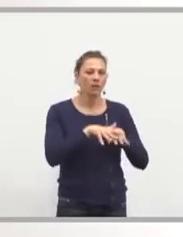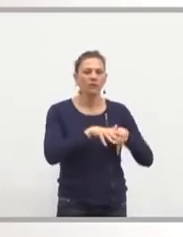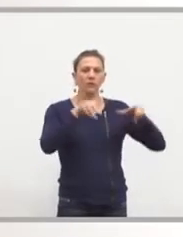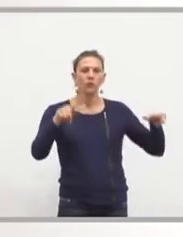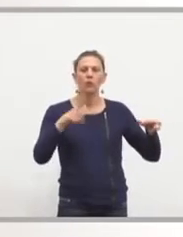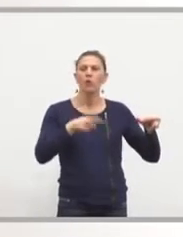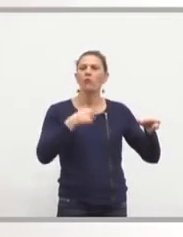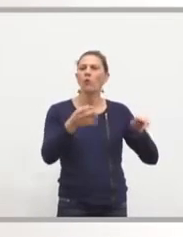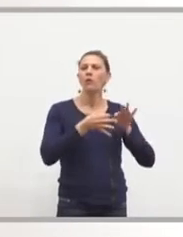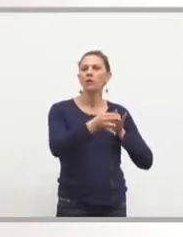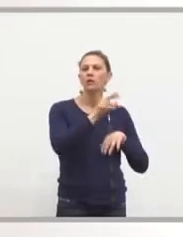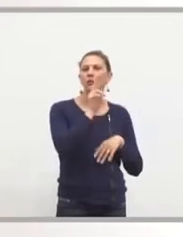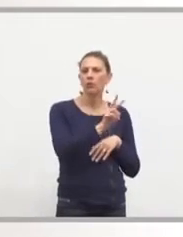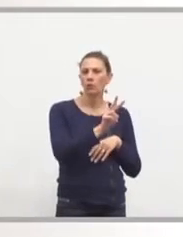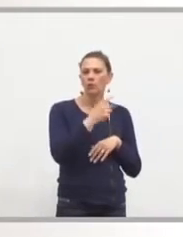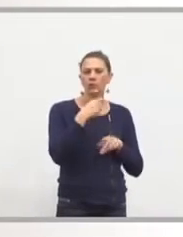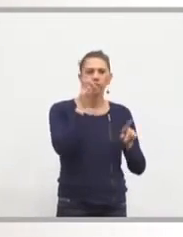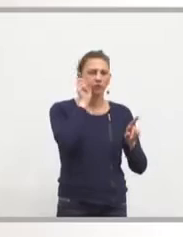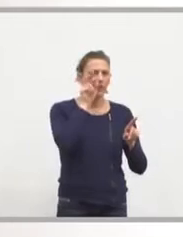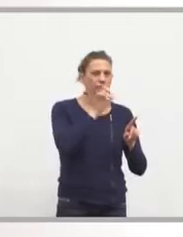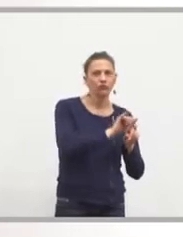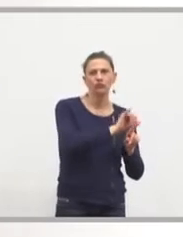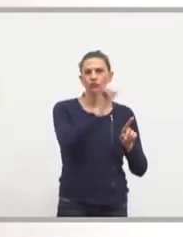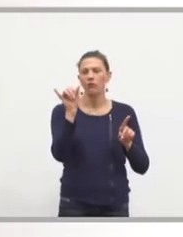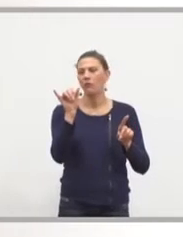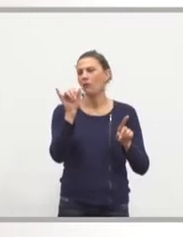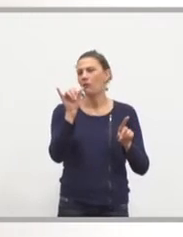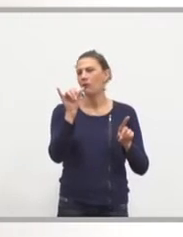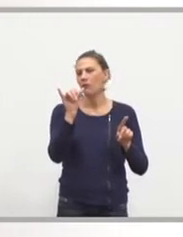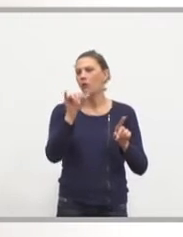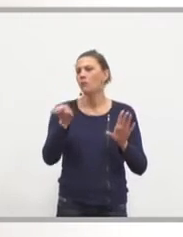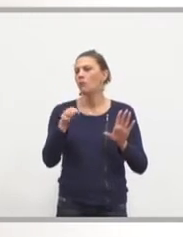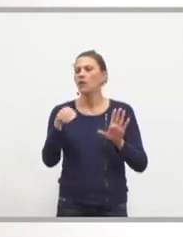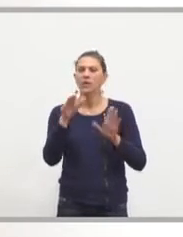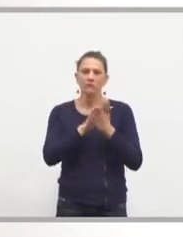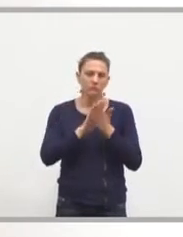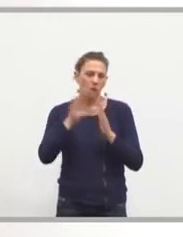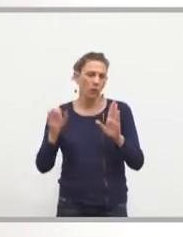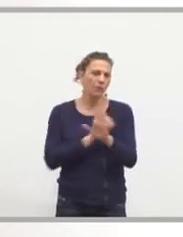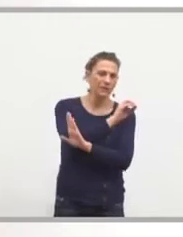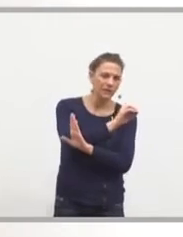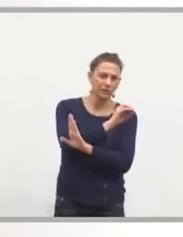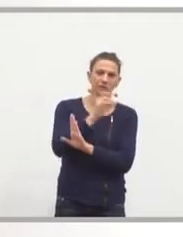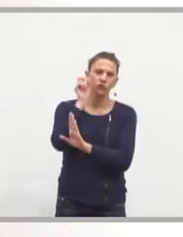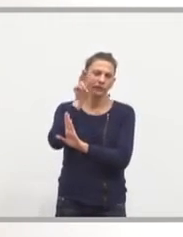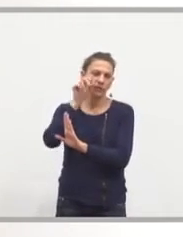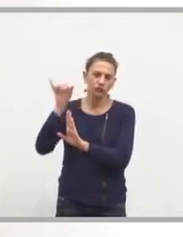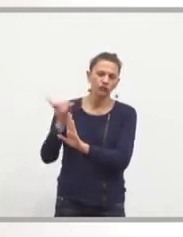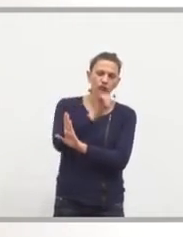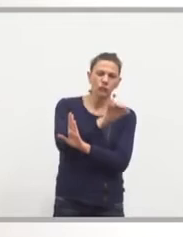ligne 2 entre Saint-Jean-de-Védas et l'Ouest, futur axe intéressant en termes de site propre.